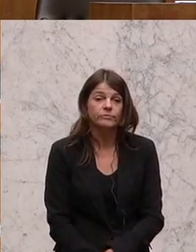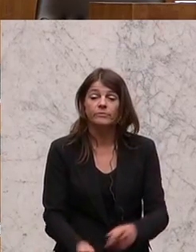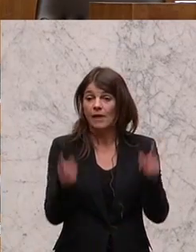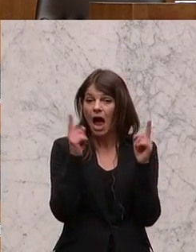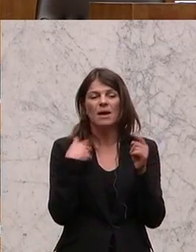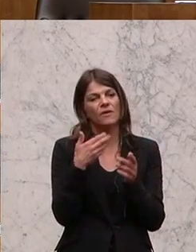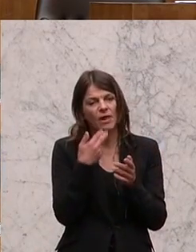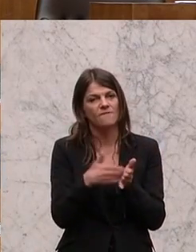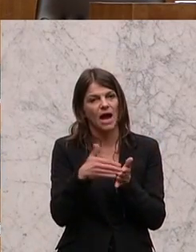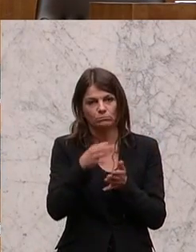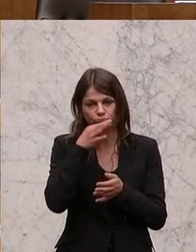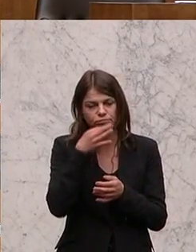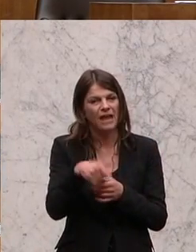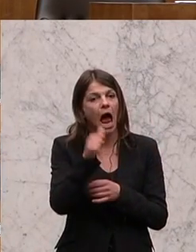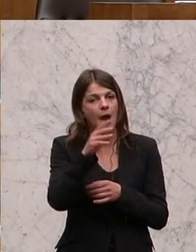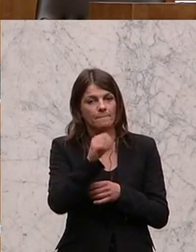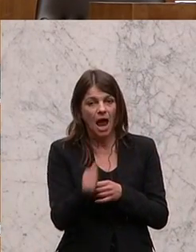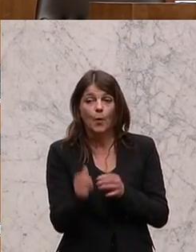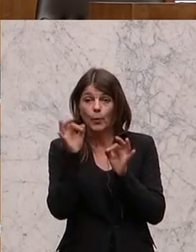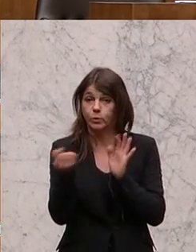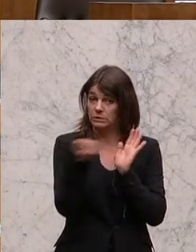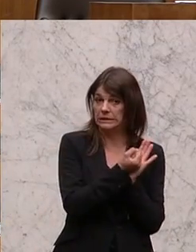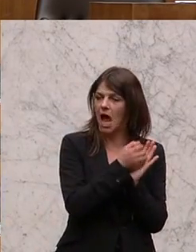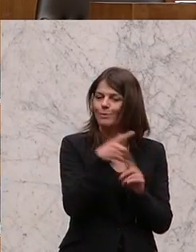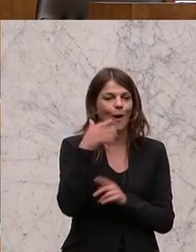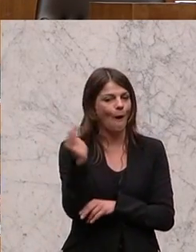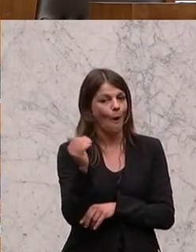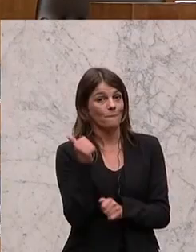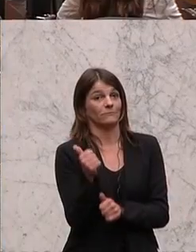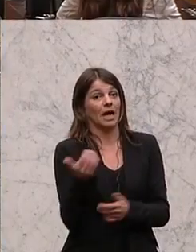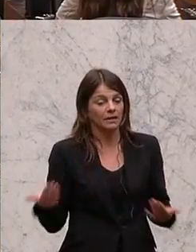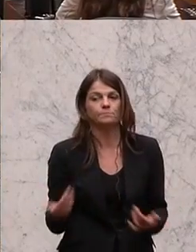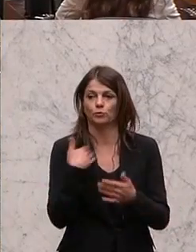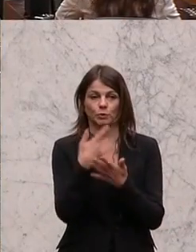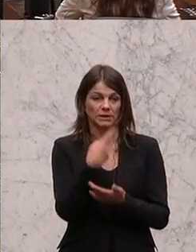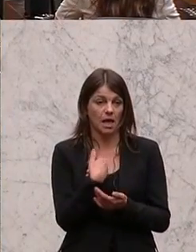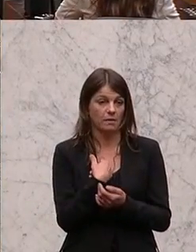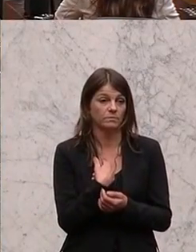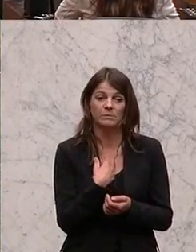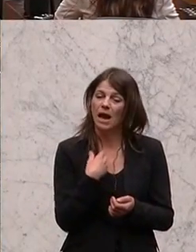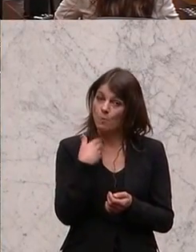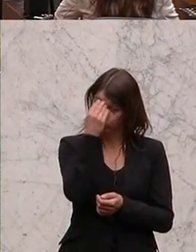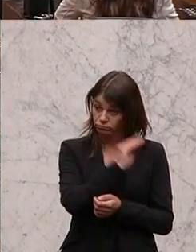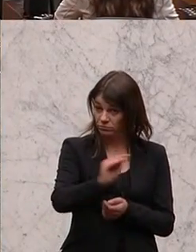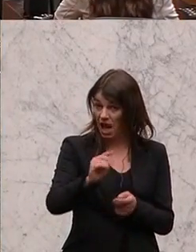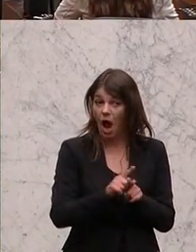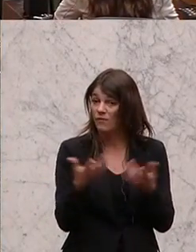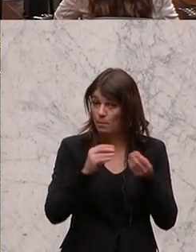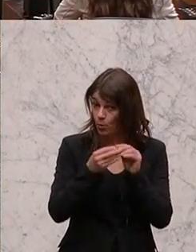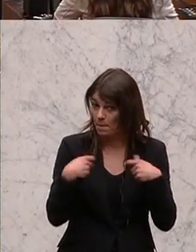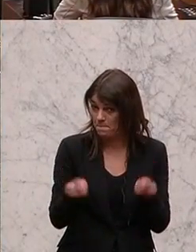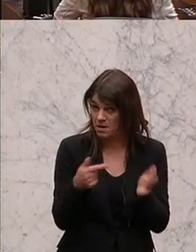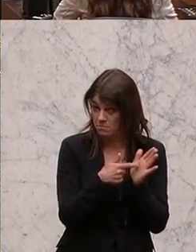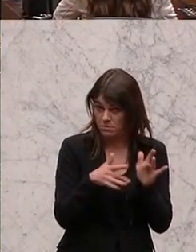Aber ich möchte noch weiter ausführen zum Amagütesiegel. Es wird immer so gelobt, das habe ich schon erwähnt. Und jetzt möchte ich darauf hinweisen, welche Schwächen das